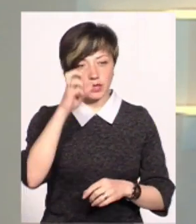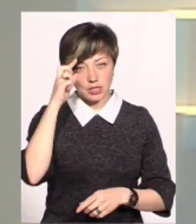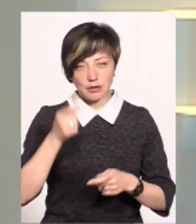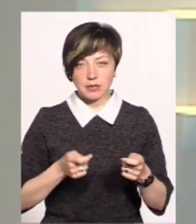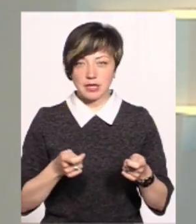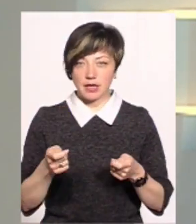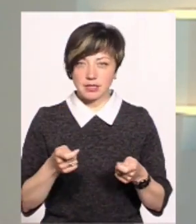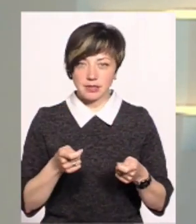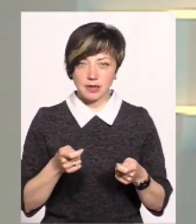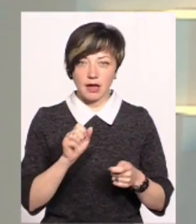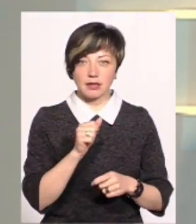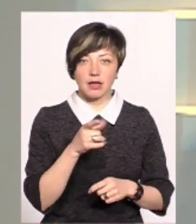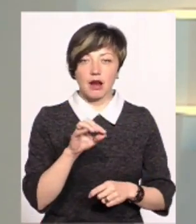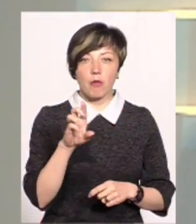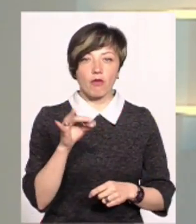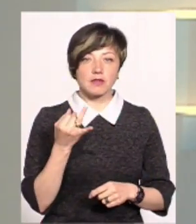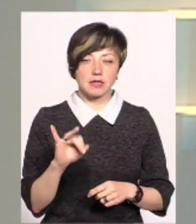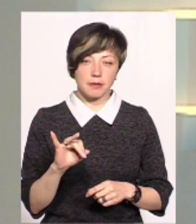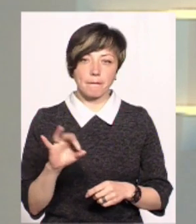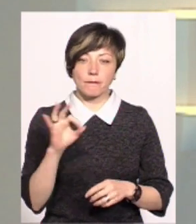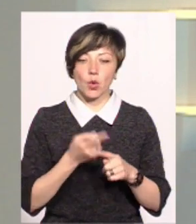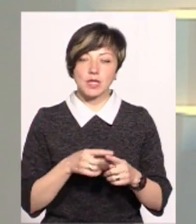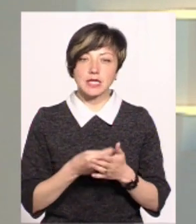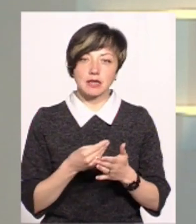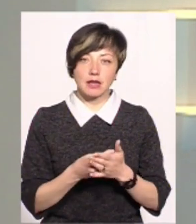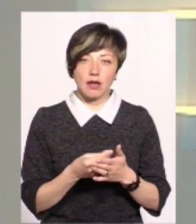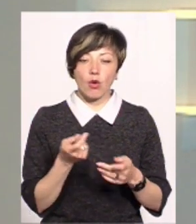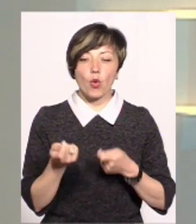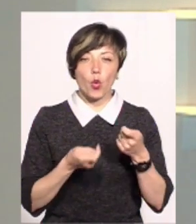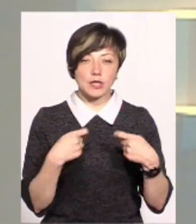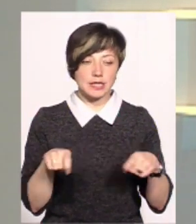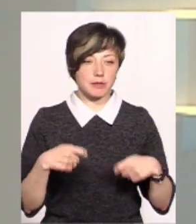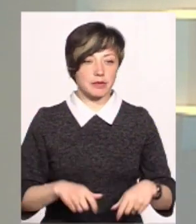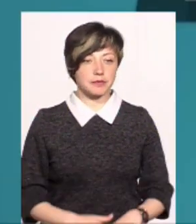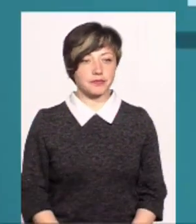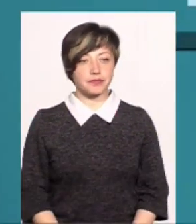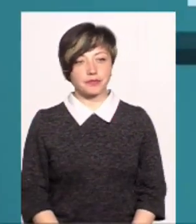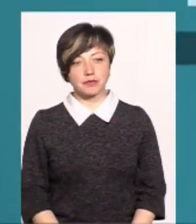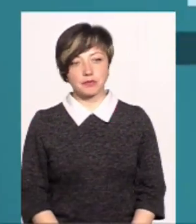обласної державної адміністрації Андрій Грабовський. Йдеться про ціну у розріб. Послухаємо його.